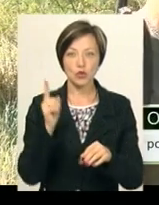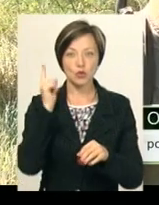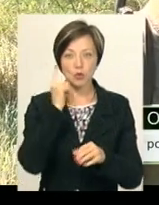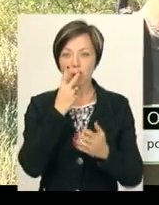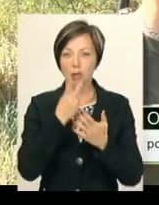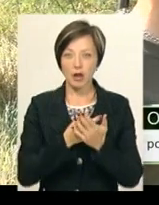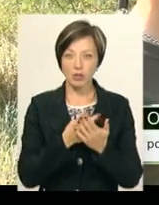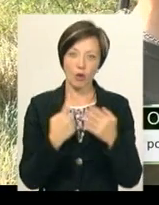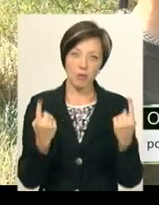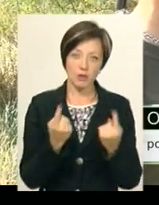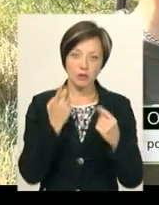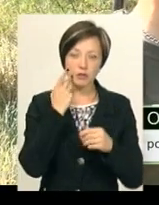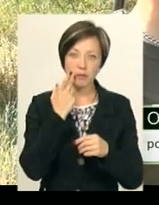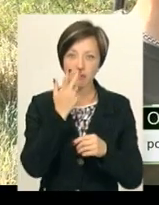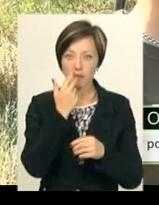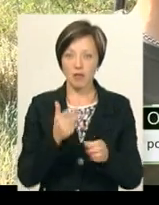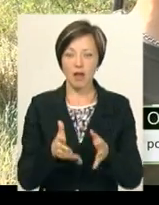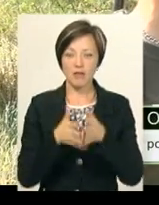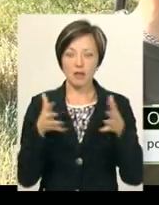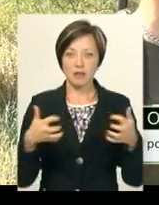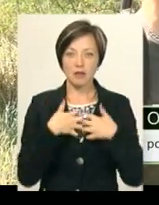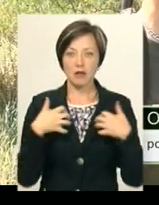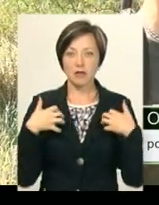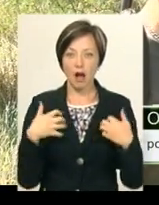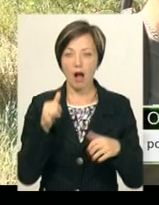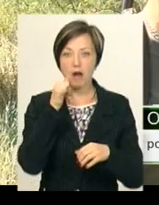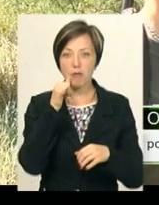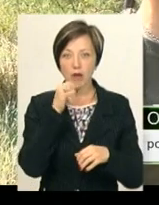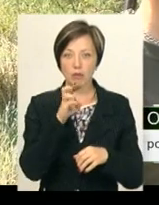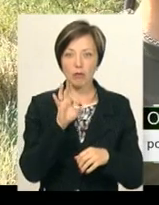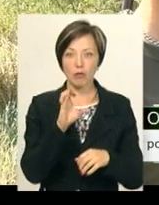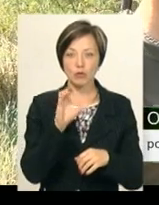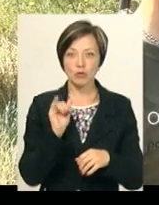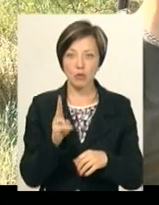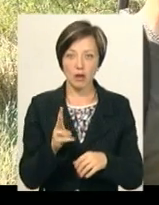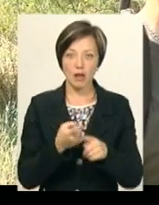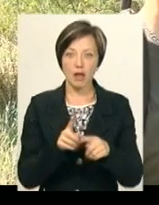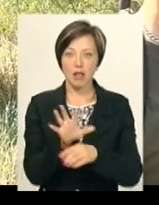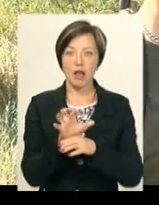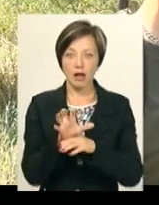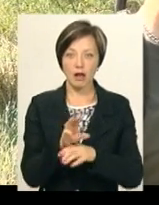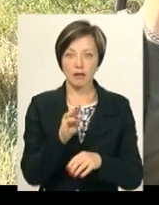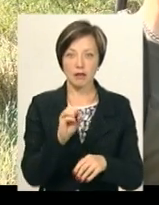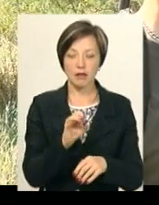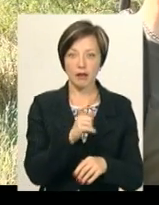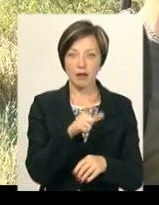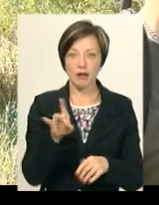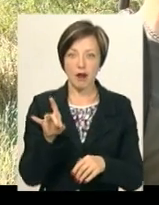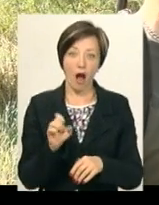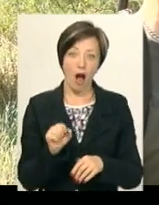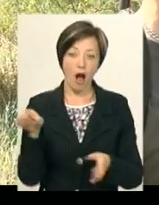бачили. Об'єшно привихлися, що на крупного звіра кабан-бурсук – це лайка або яхтер'єр. А карпатці